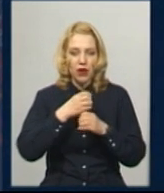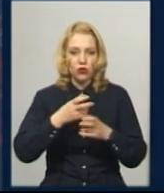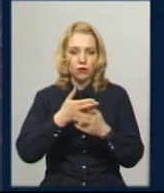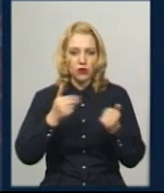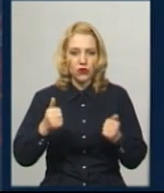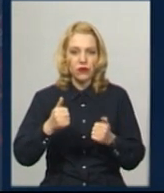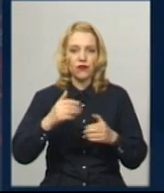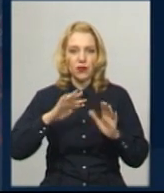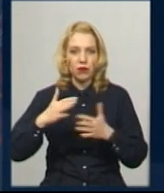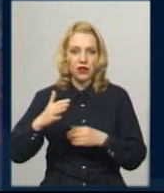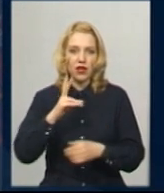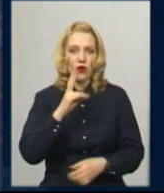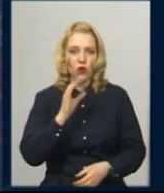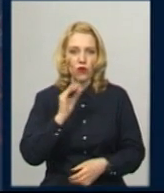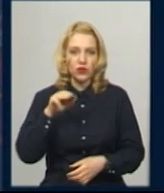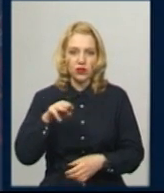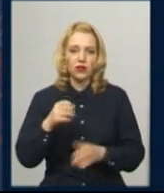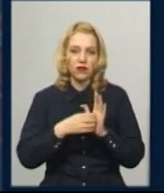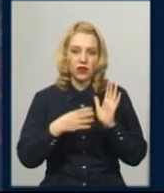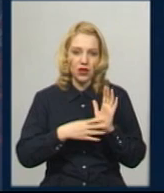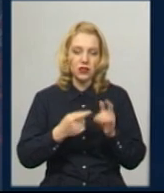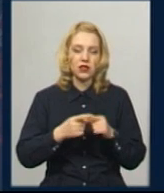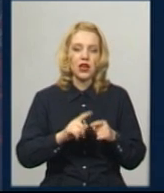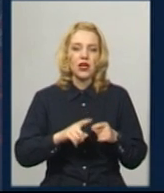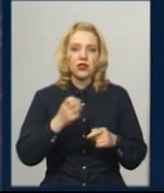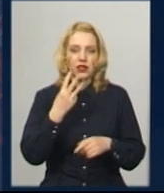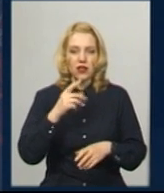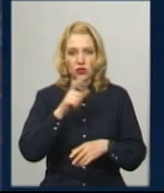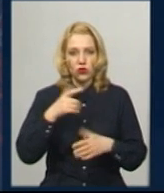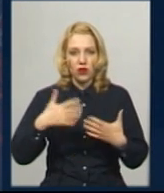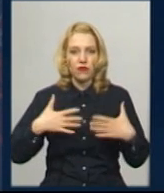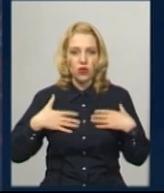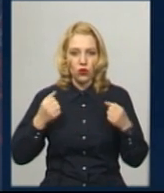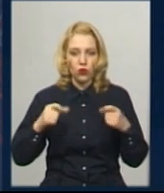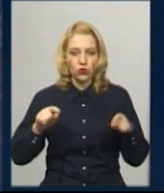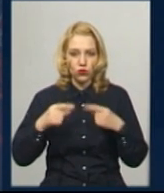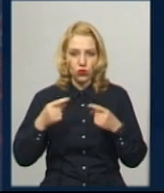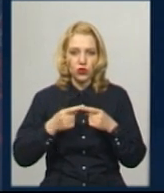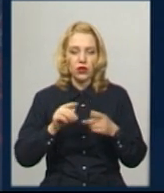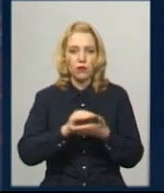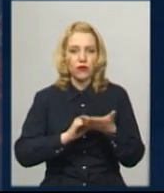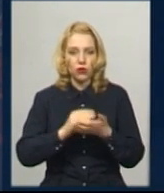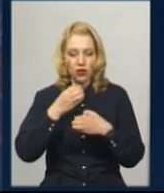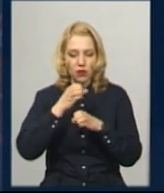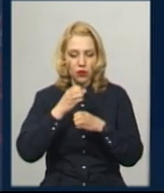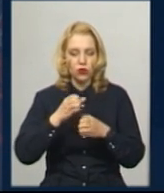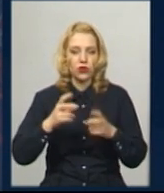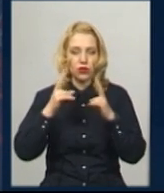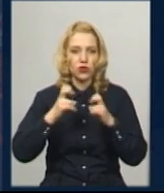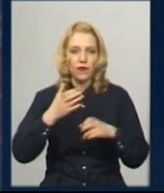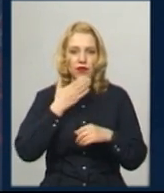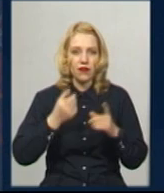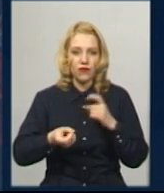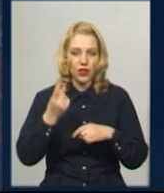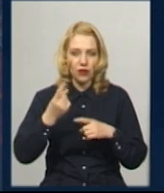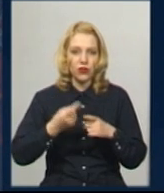-19. З них 20 летальних. Загалом 13 людей вже одужали. Повторне лабораторне дослідження не виявило вірусу в